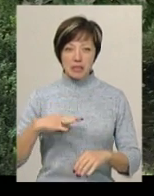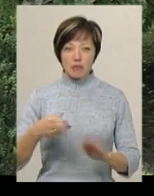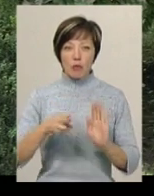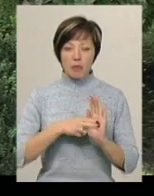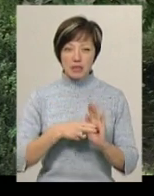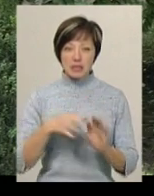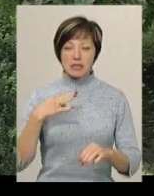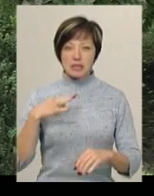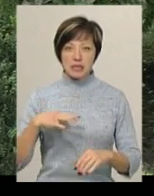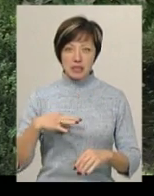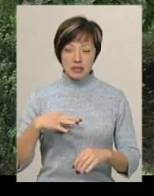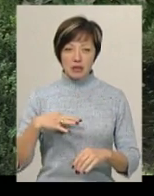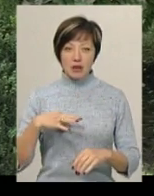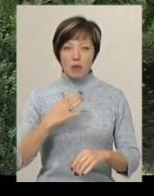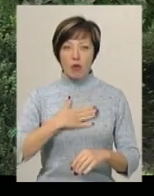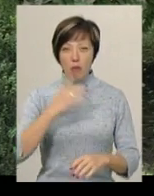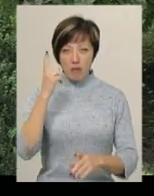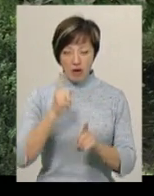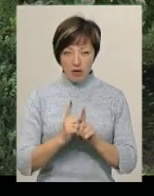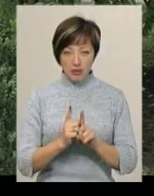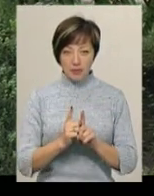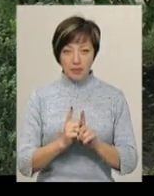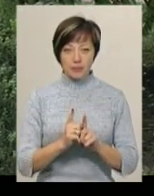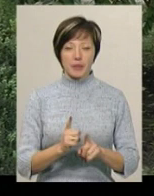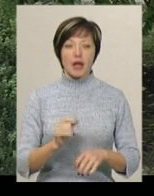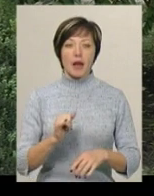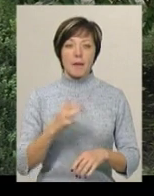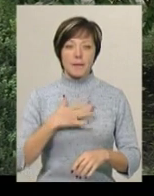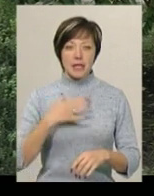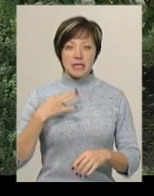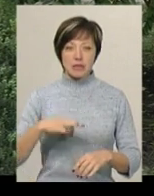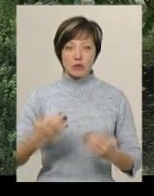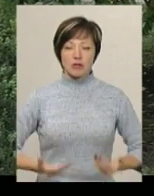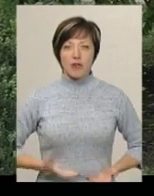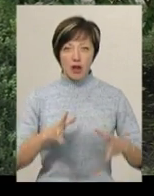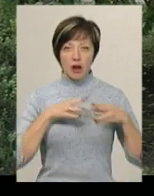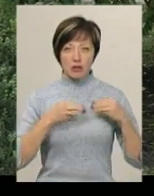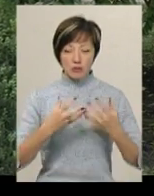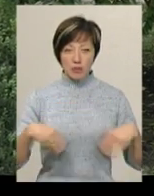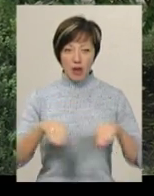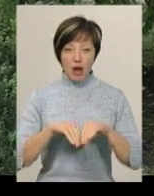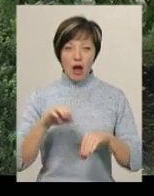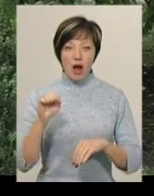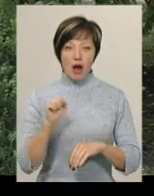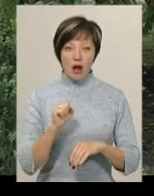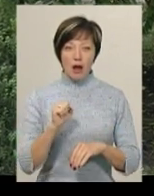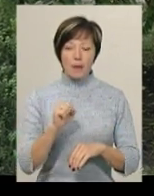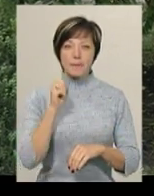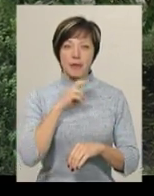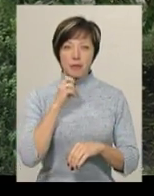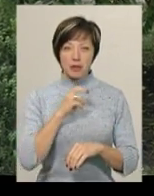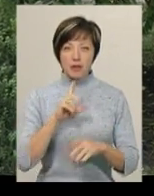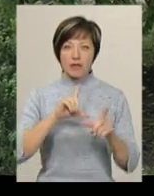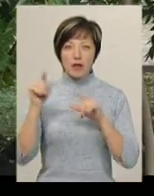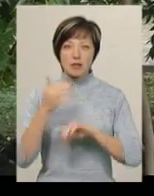прописаний син мого брата. Мій син проживає у мене з родиною, а племінник